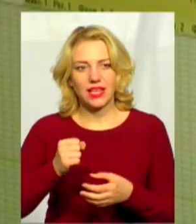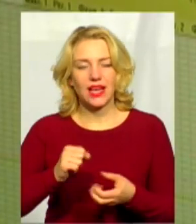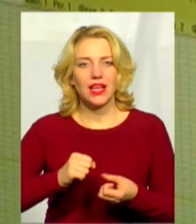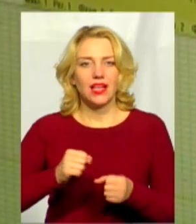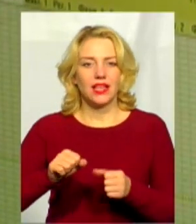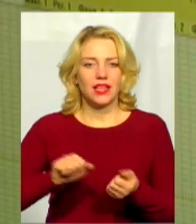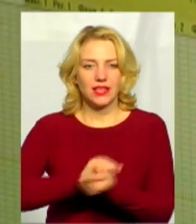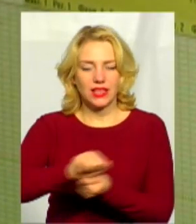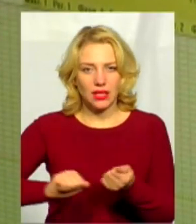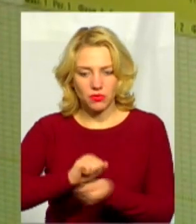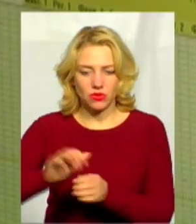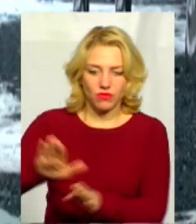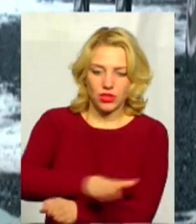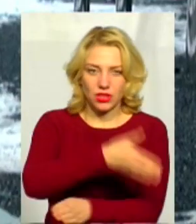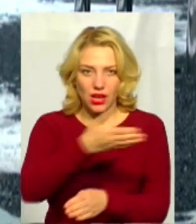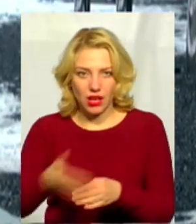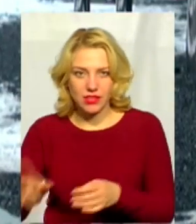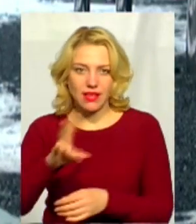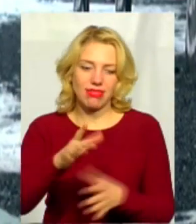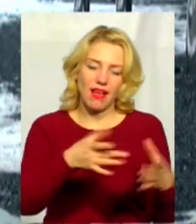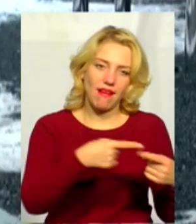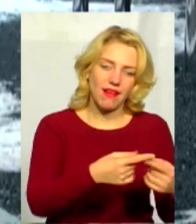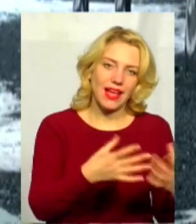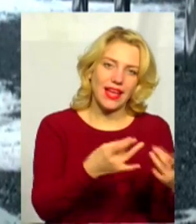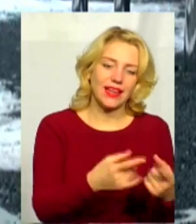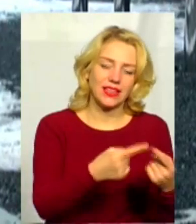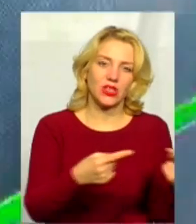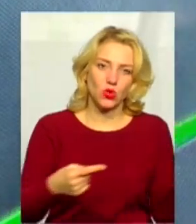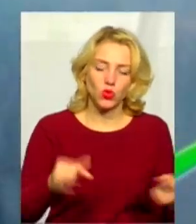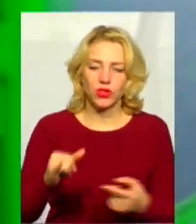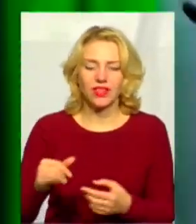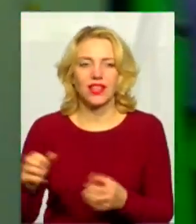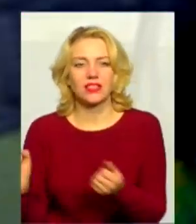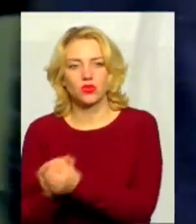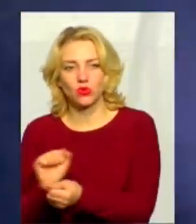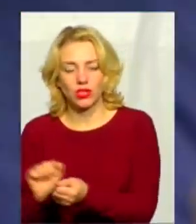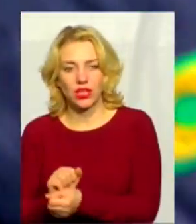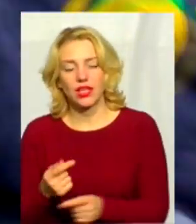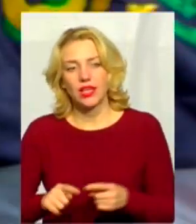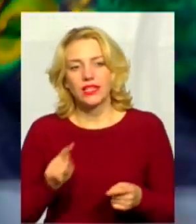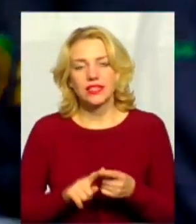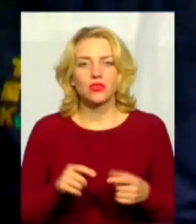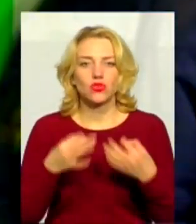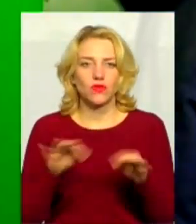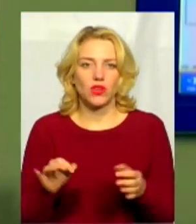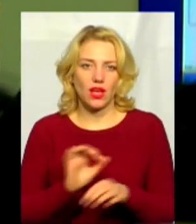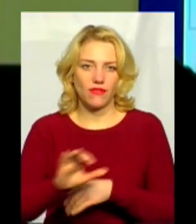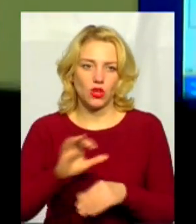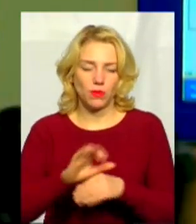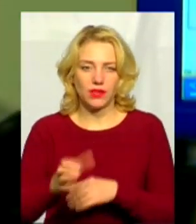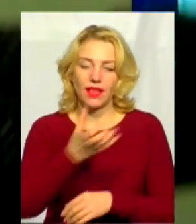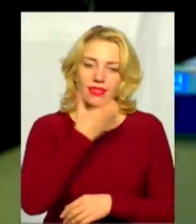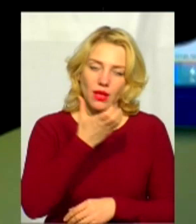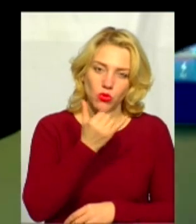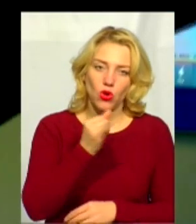відділяється на тверду і рідку фракцію. Запуск біогазової станції розв'язує проблему утилізації відходів та дозволяє виробляти тепло і електроенергію.